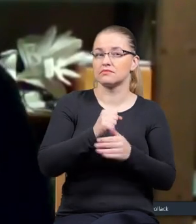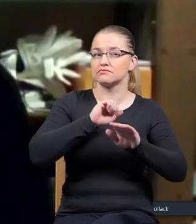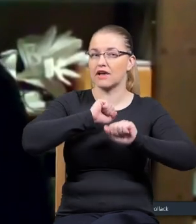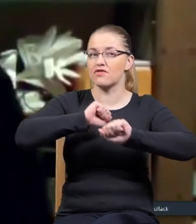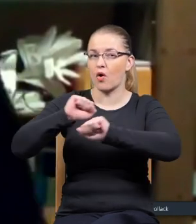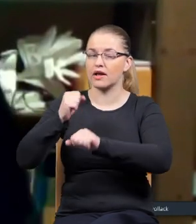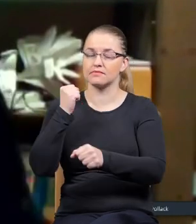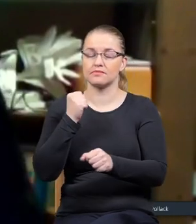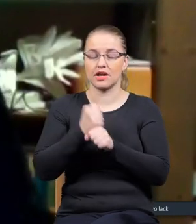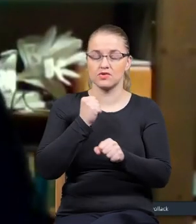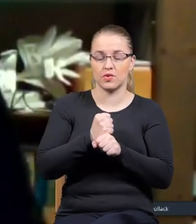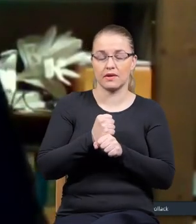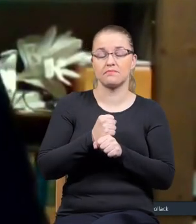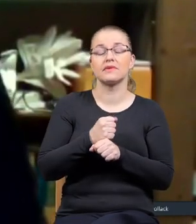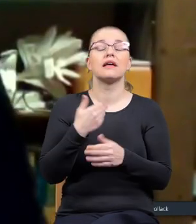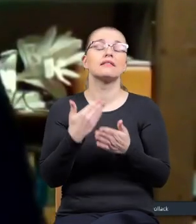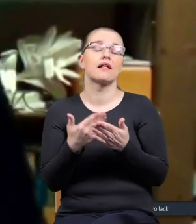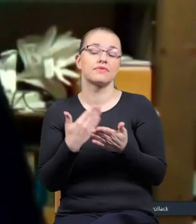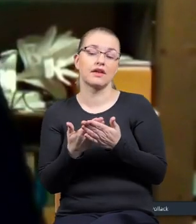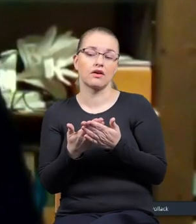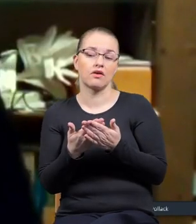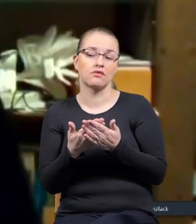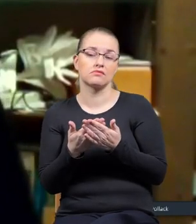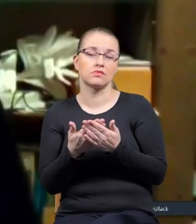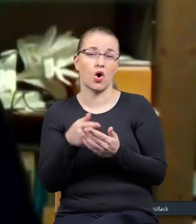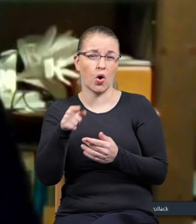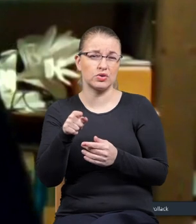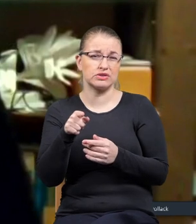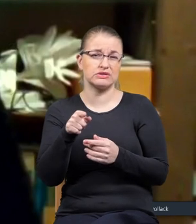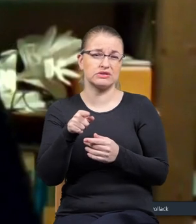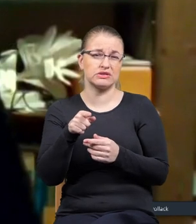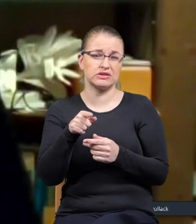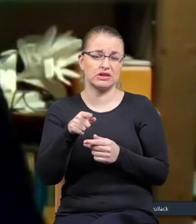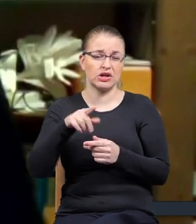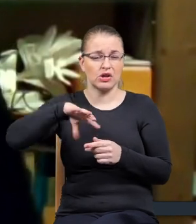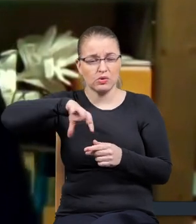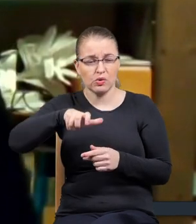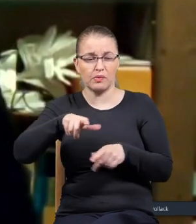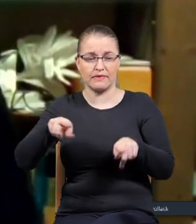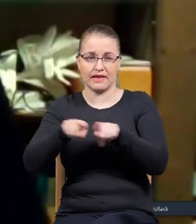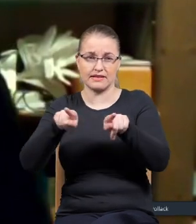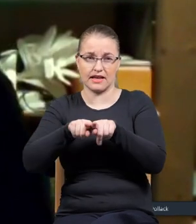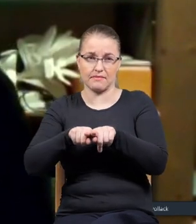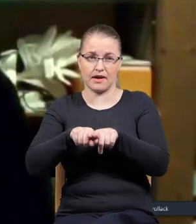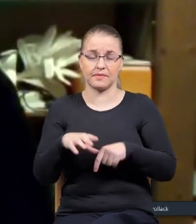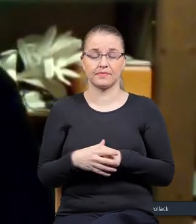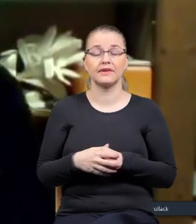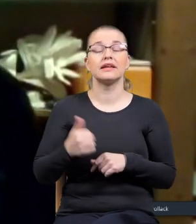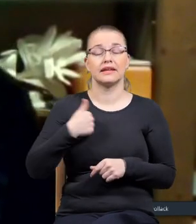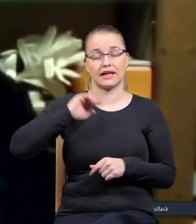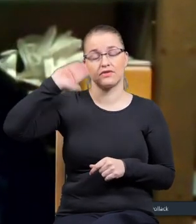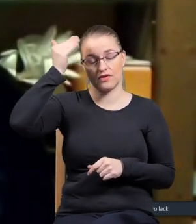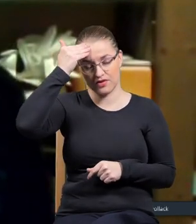a można sobie domyślać, czy oni też z tego, z tego sobą byli, więc dowiedziałem się.